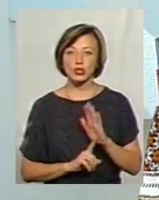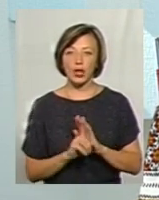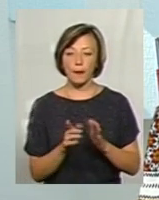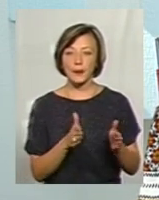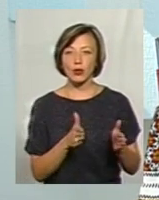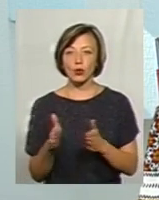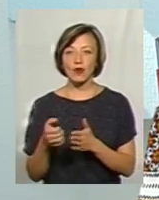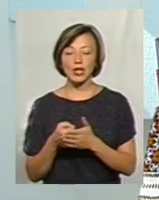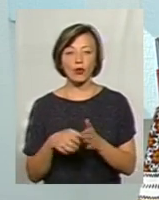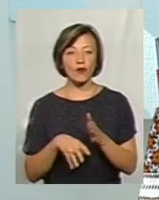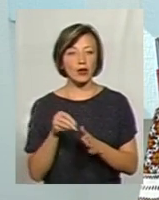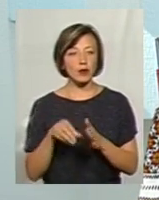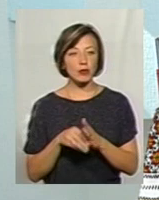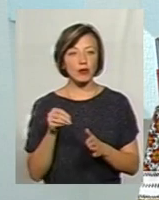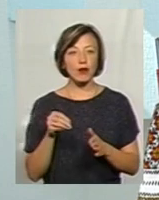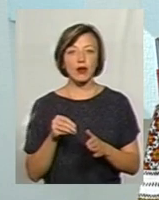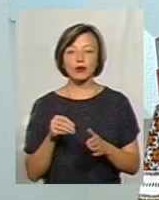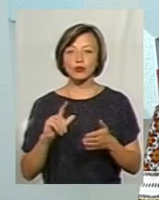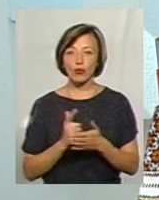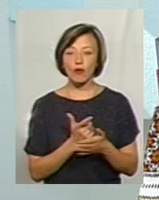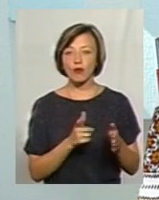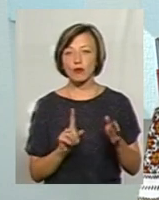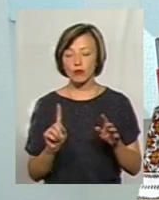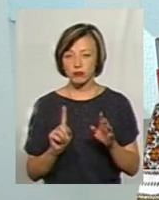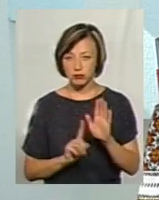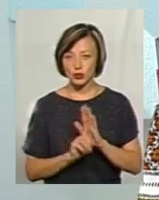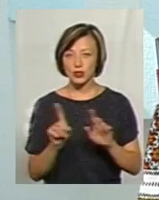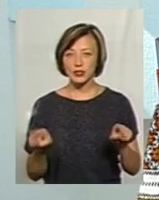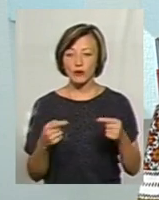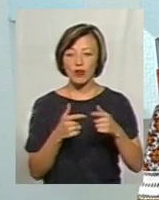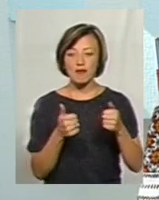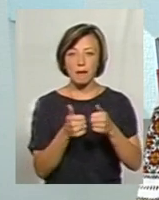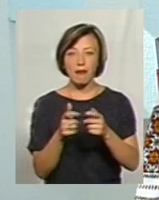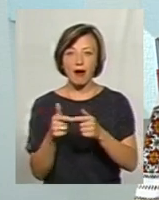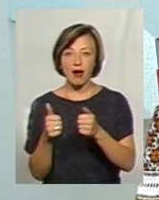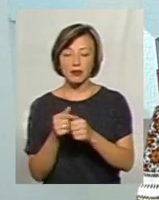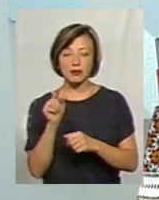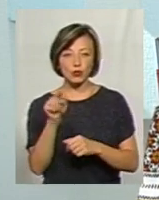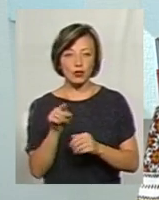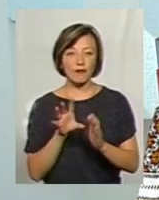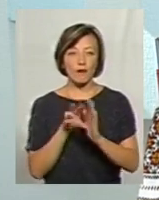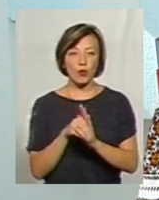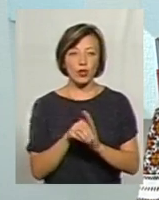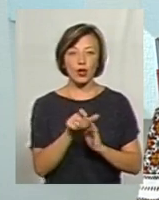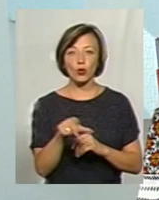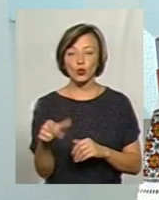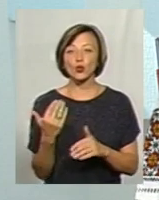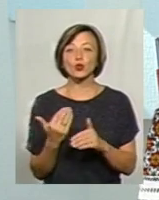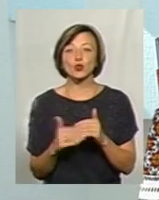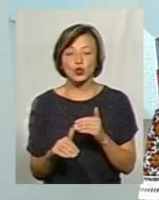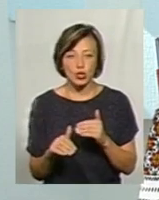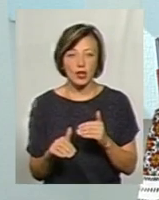підготовка до виборів, і починається знову створюватися такі партії, і до них знову ж входять ті люди, які вже,